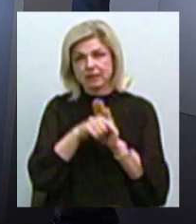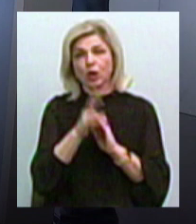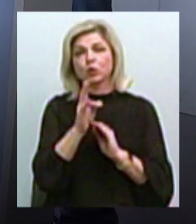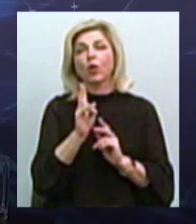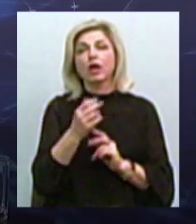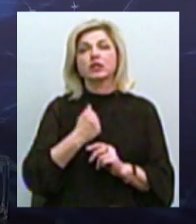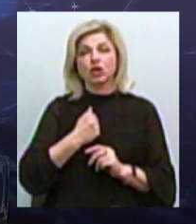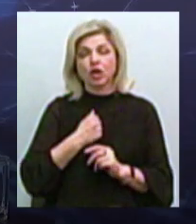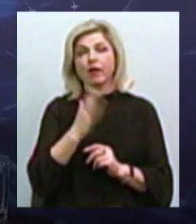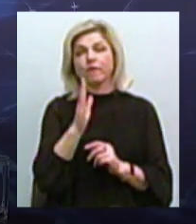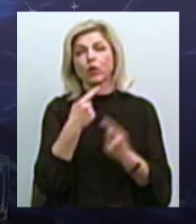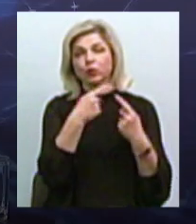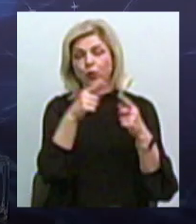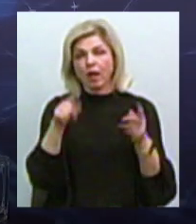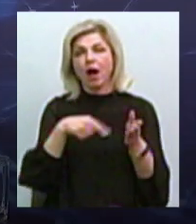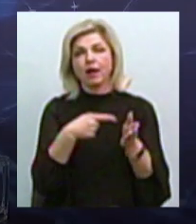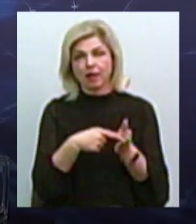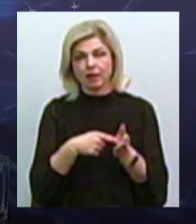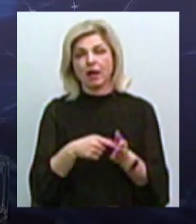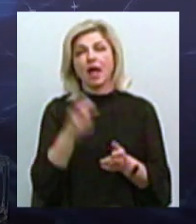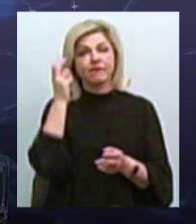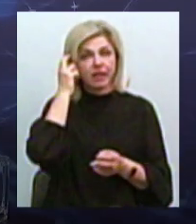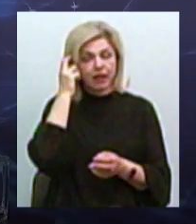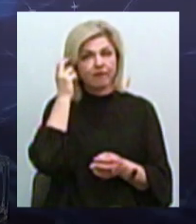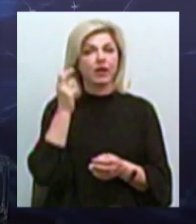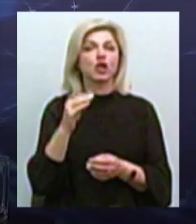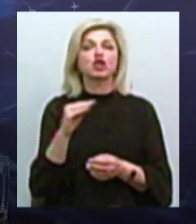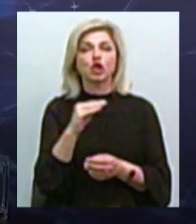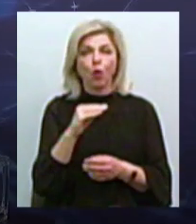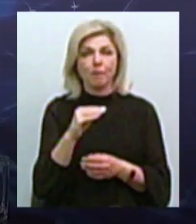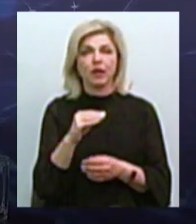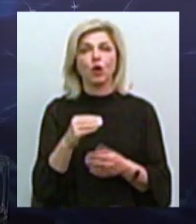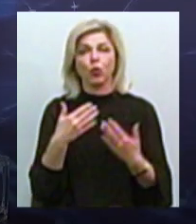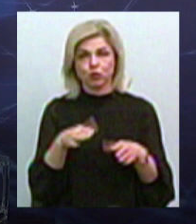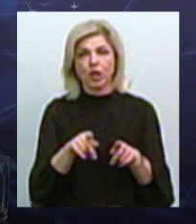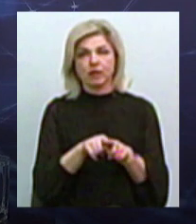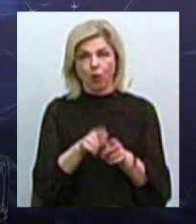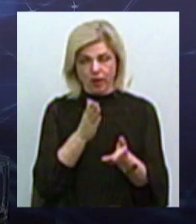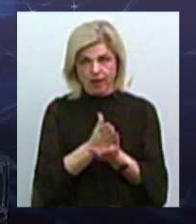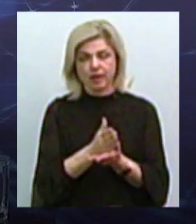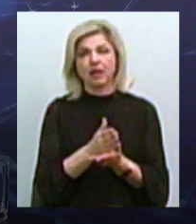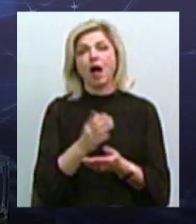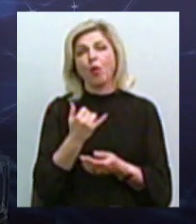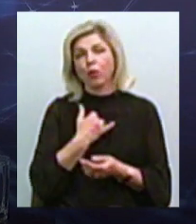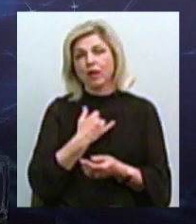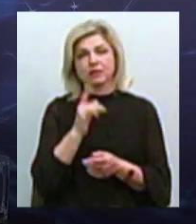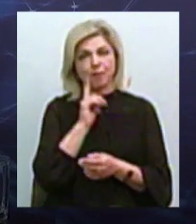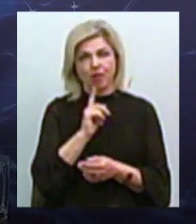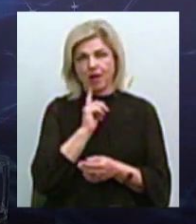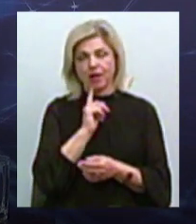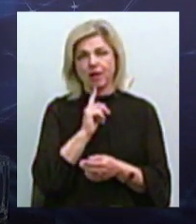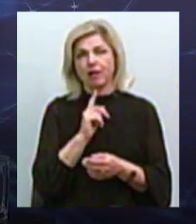других городах, в том же Киеве, знаю, в же Житомире сейчас идет такое направление. Мы пока в этом плане,